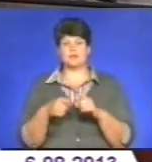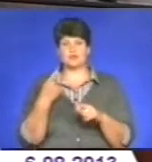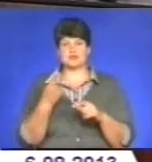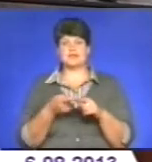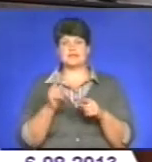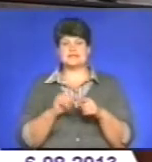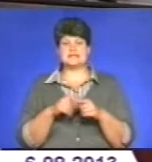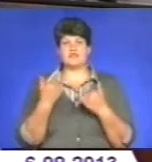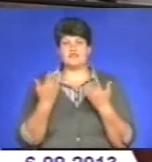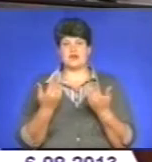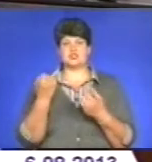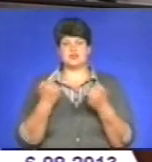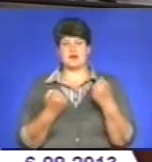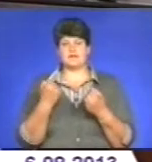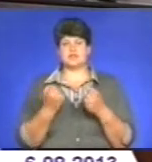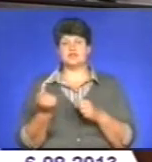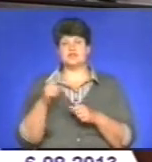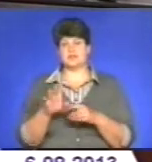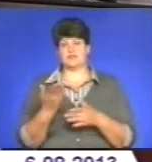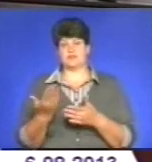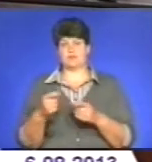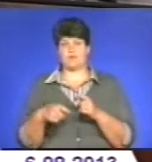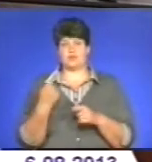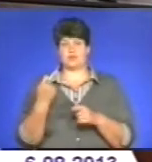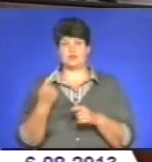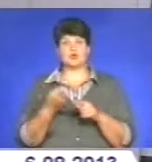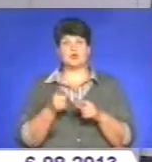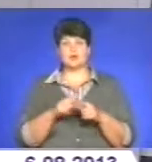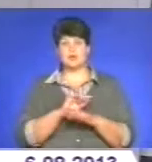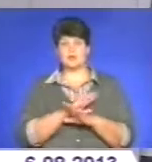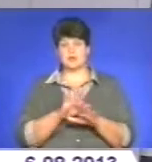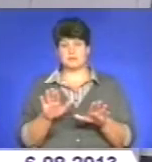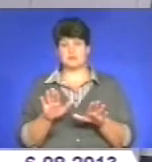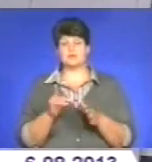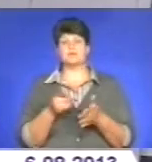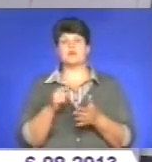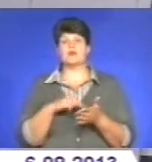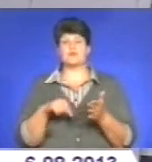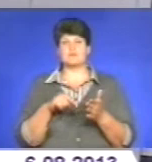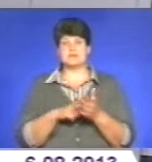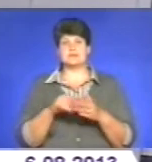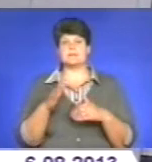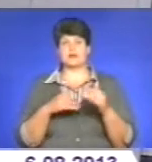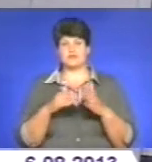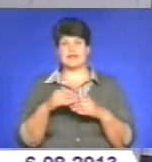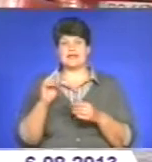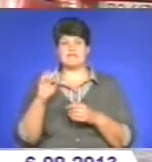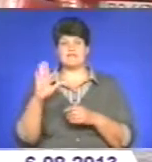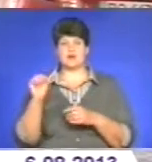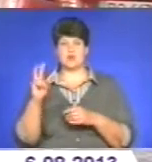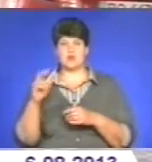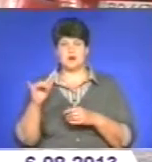ваші авто через те, що ви порушуєте. Цього не буде. Раніше в місті практикували евакуацію автівок